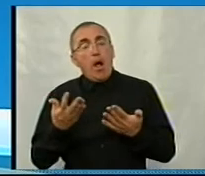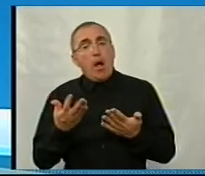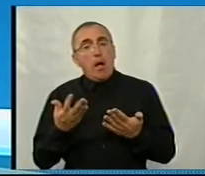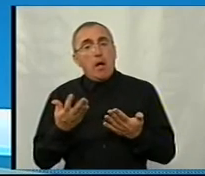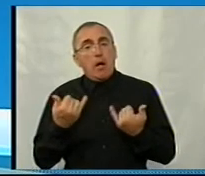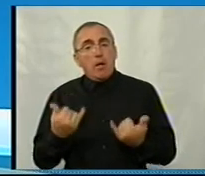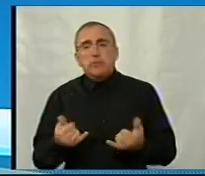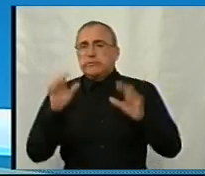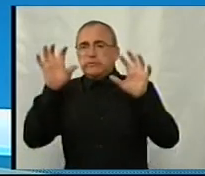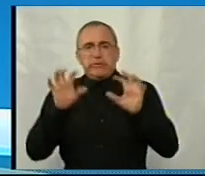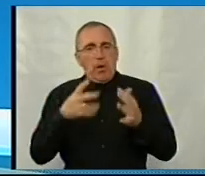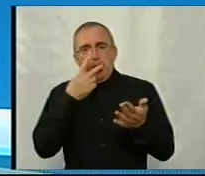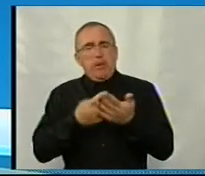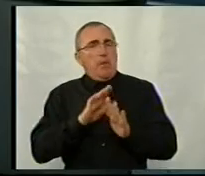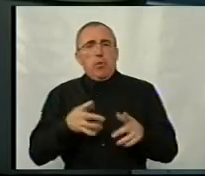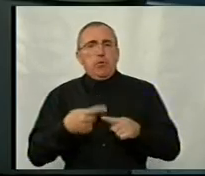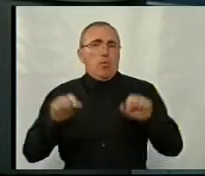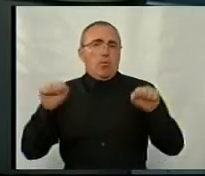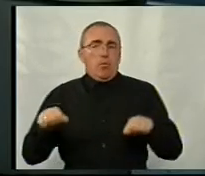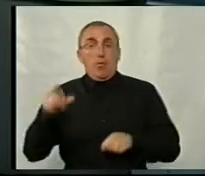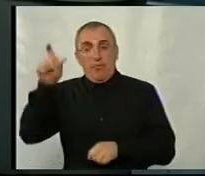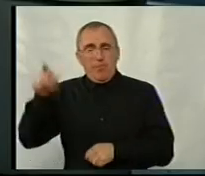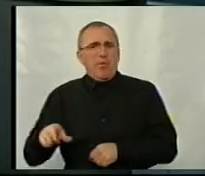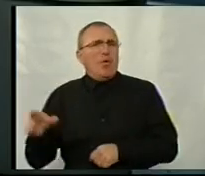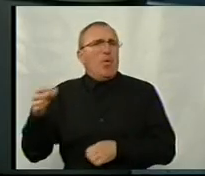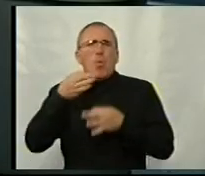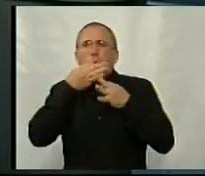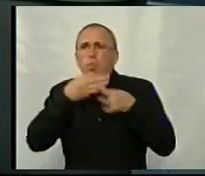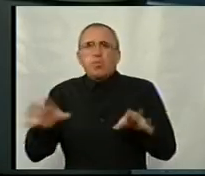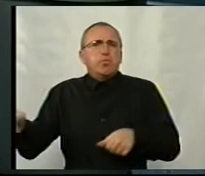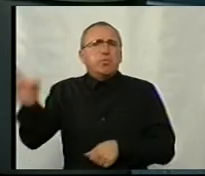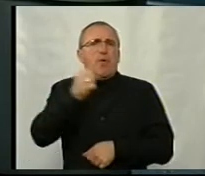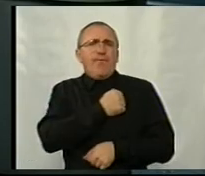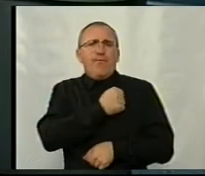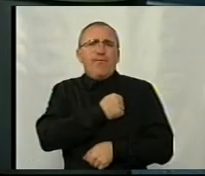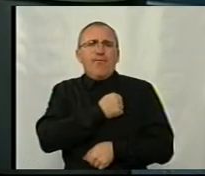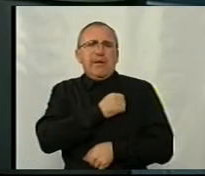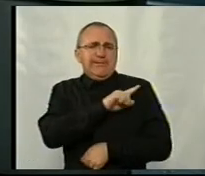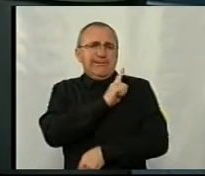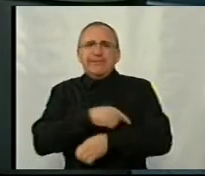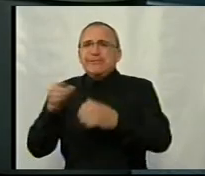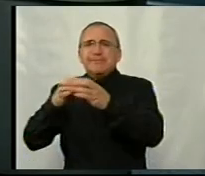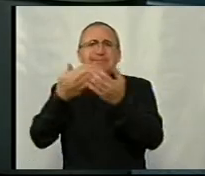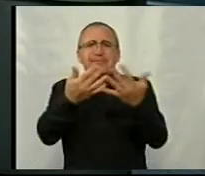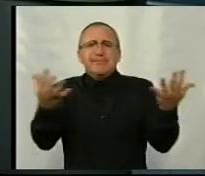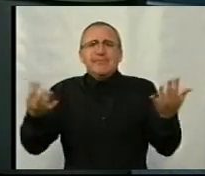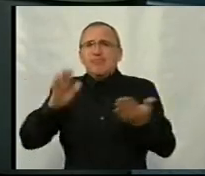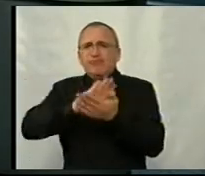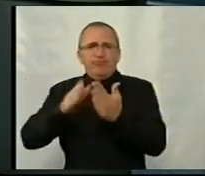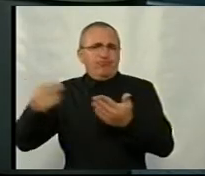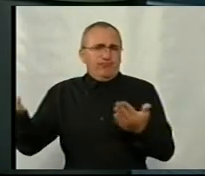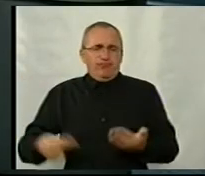закон не передбачає такої можливості? Він може в усі види Збройних сил України заключити контракт. Я говорю